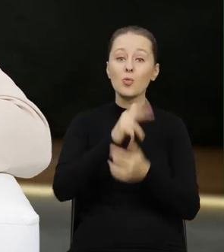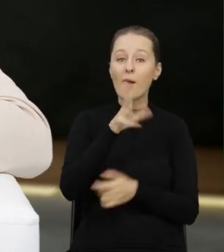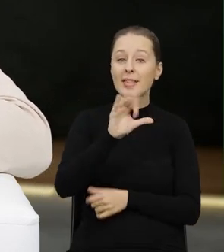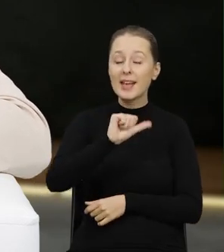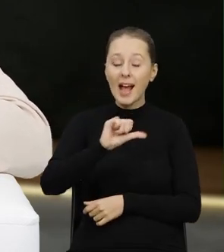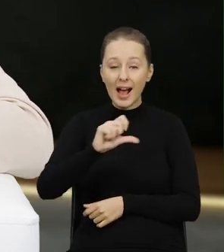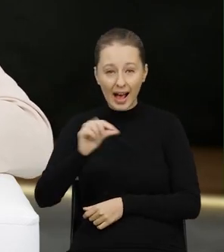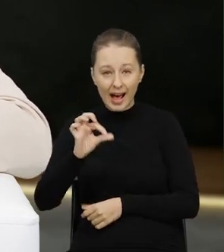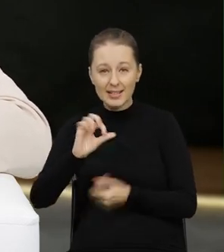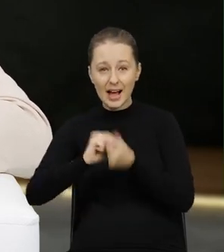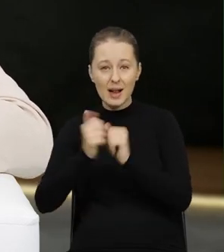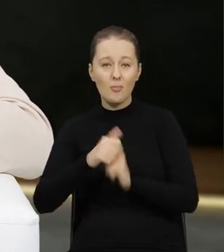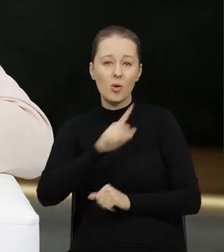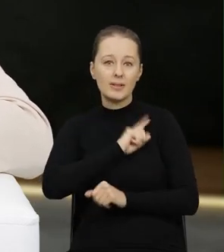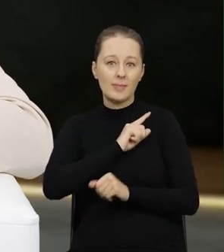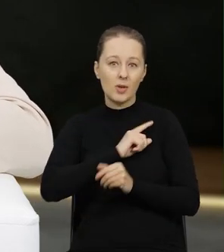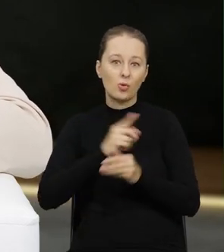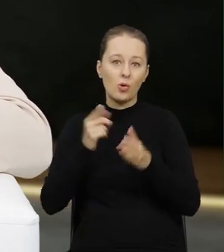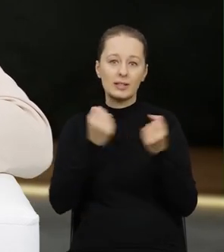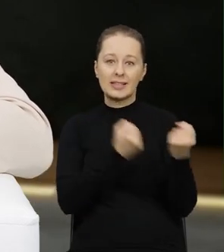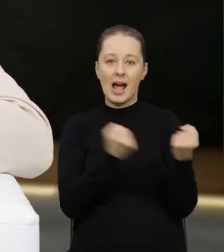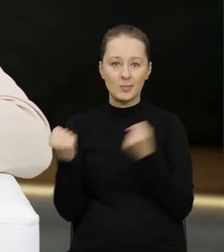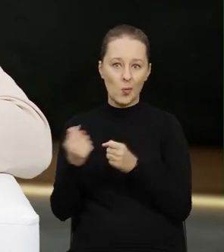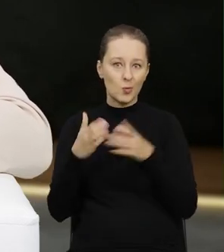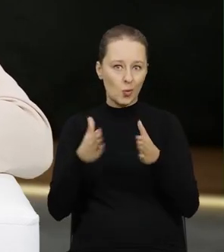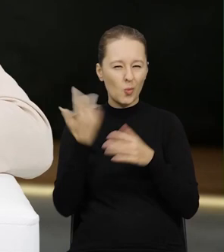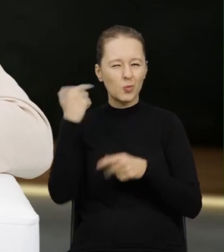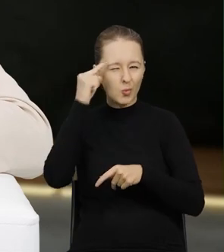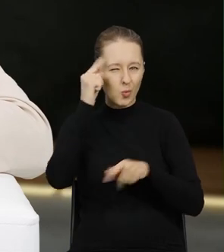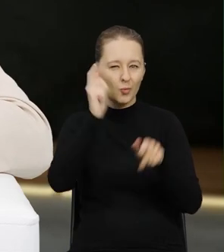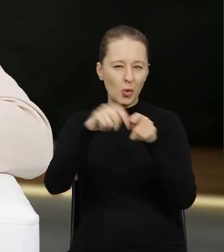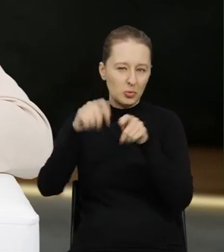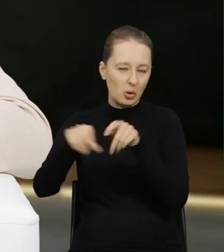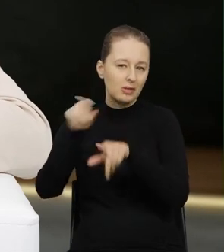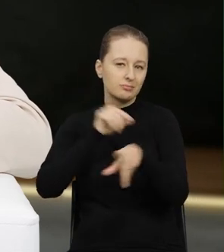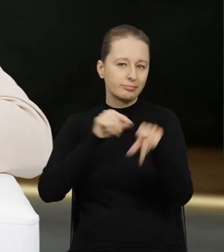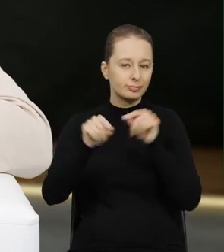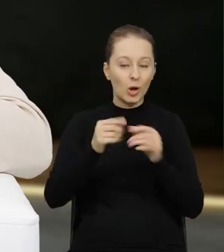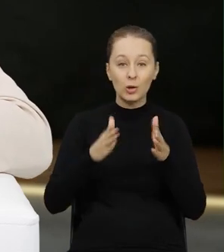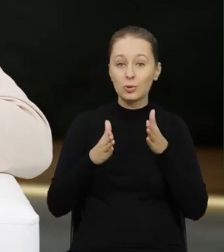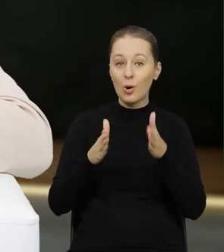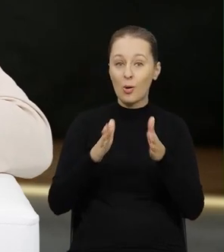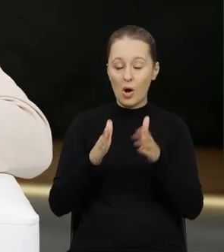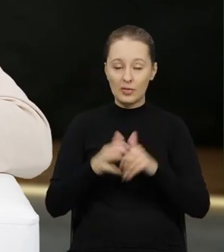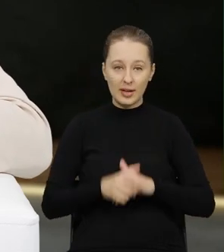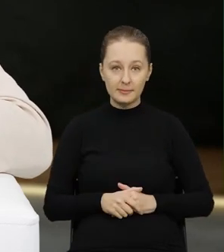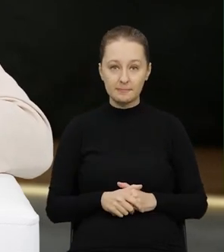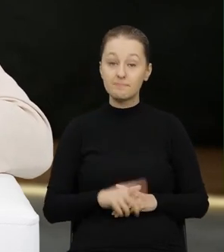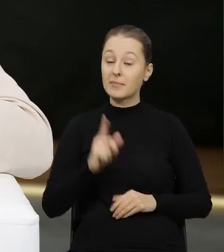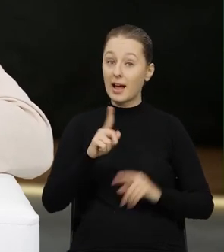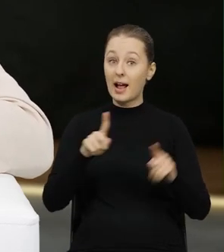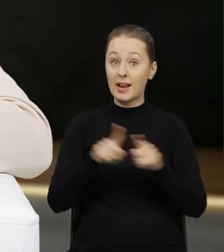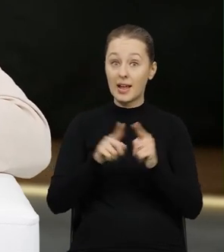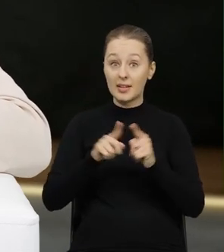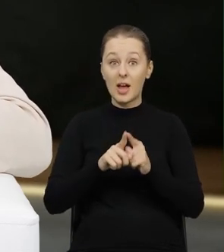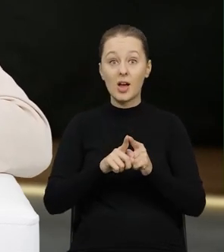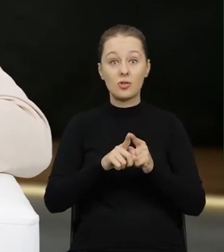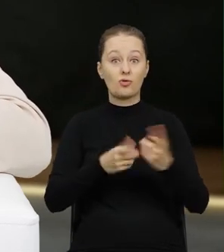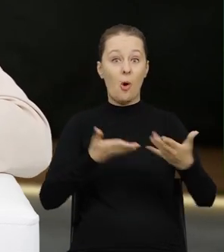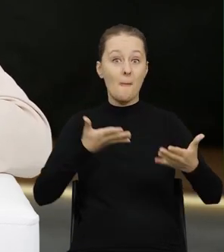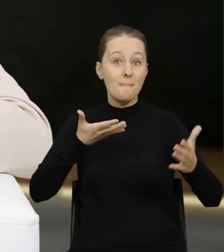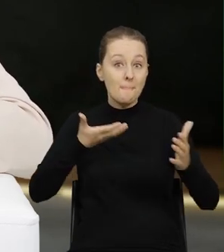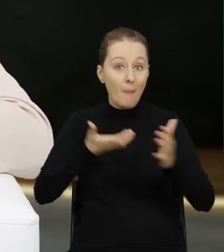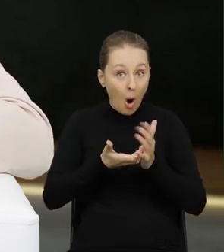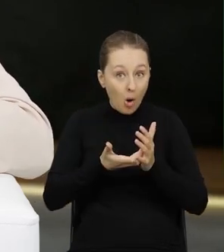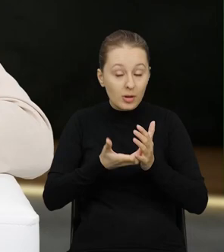KAS, czy Inspekcja Transportu Drogowego, no to wiadomo, są to głównie kontrole rutynowe, drogowe, ale też w portach